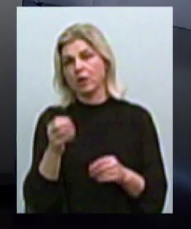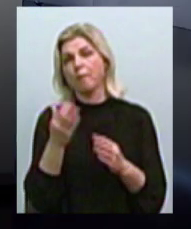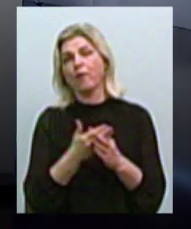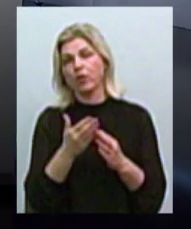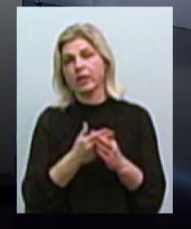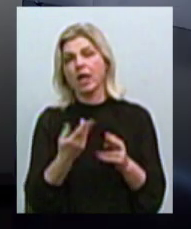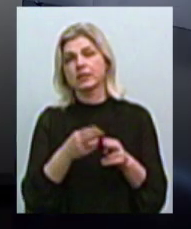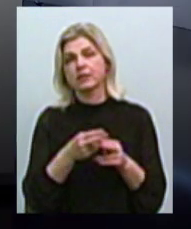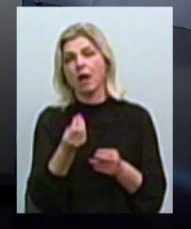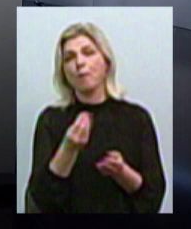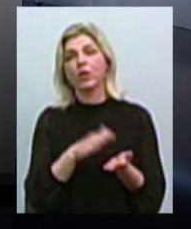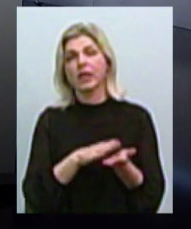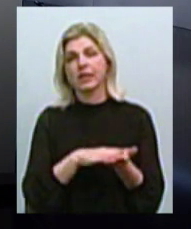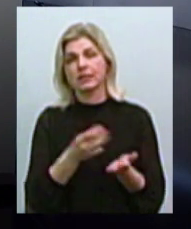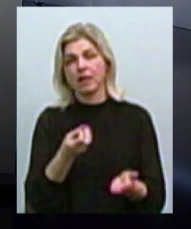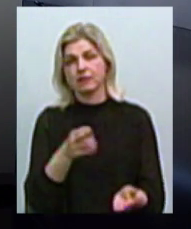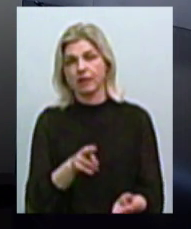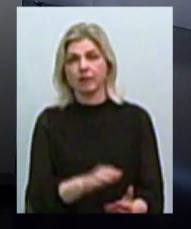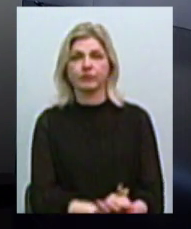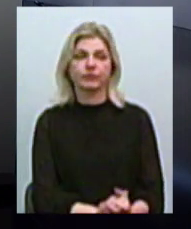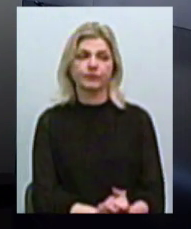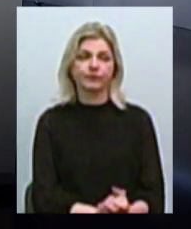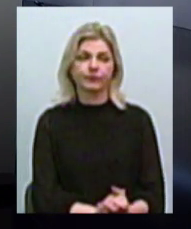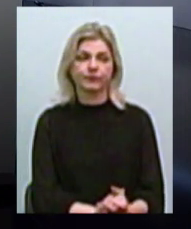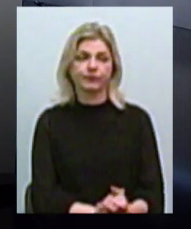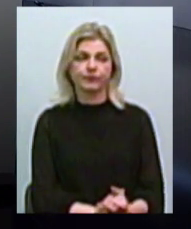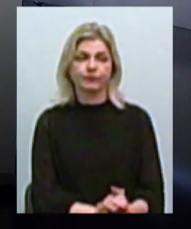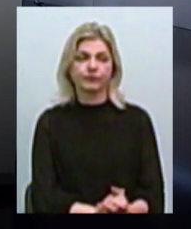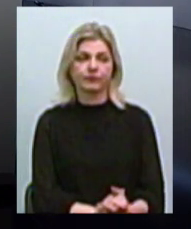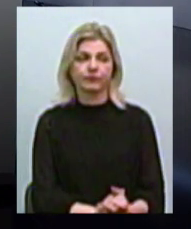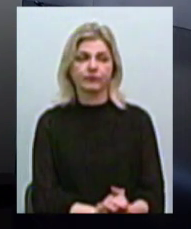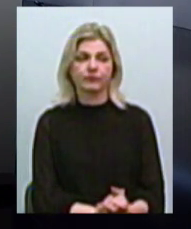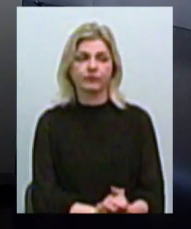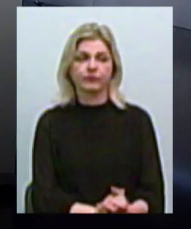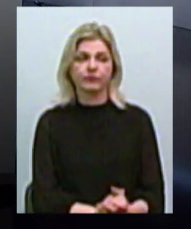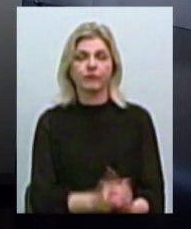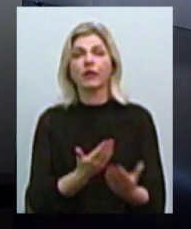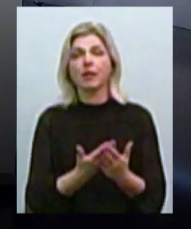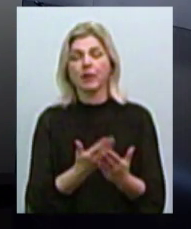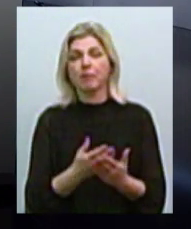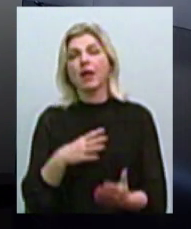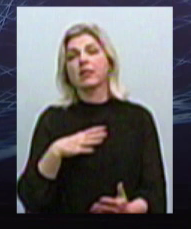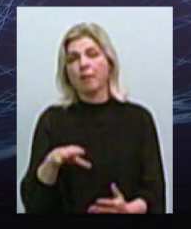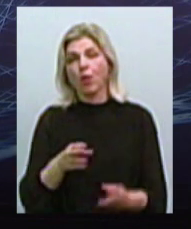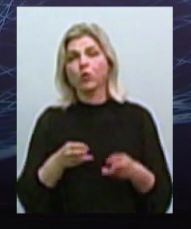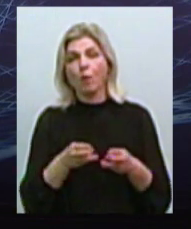монетизація? Ну, от смотрите, не було отоплення в октябрі місяця.